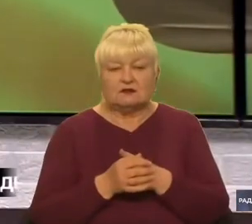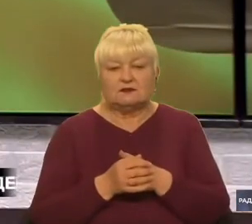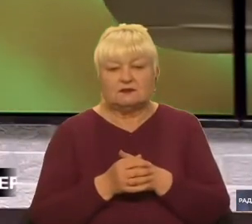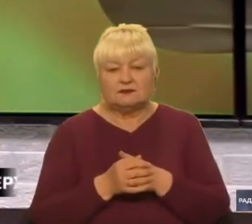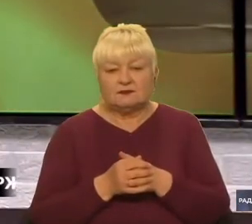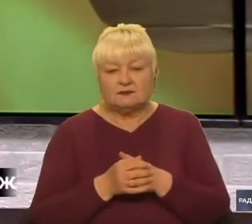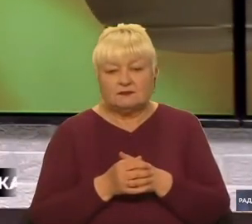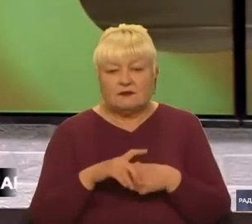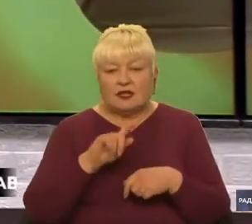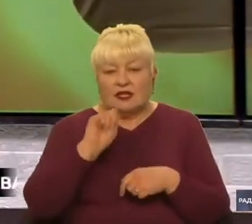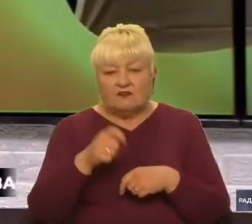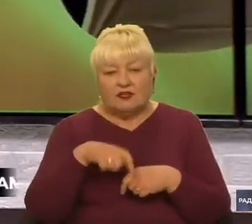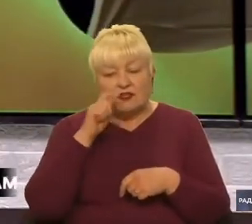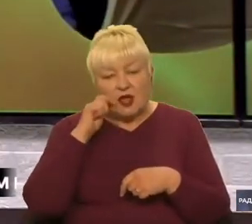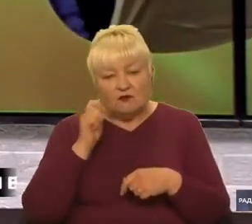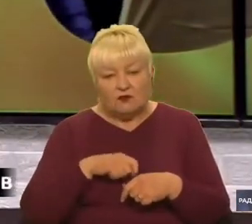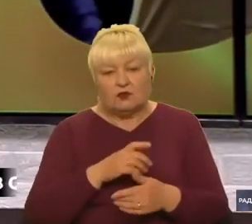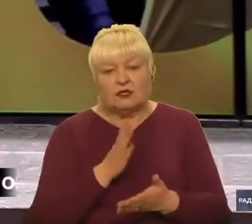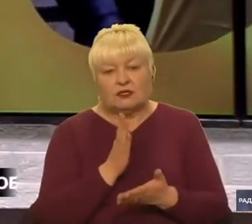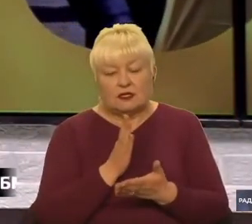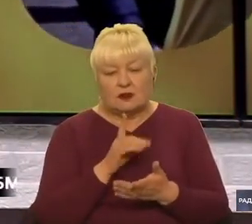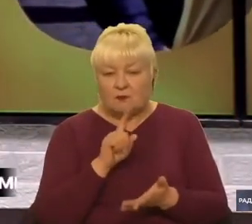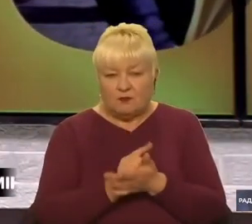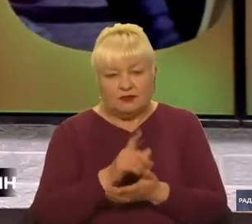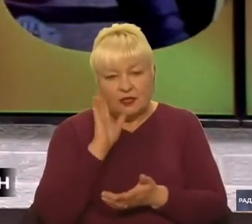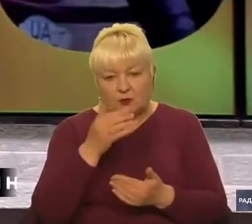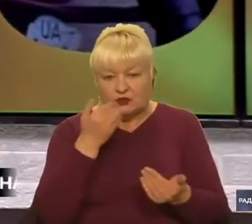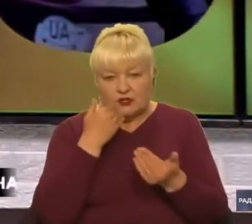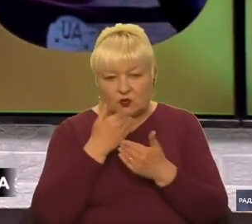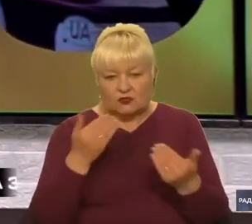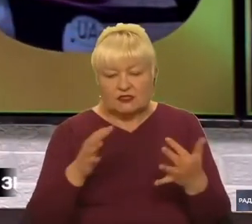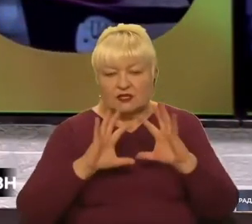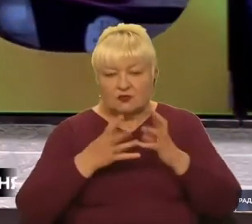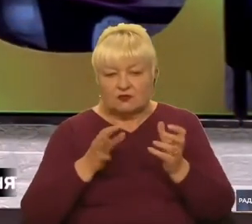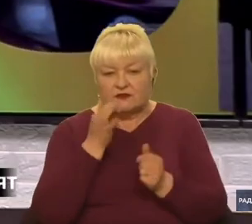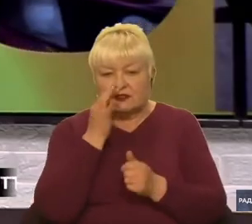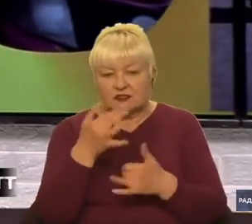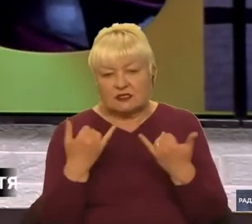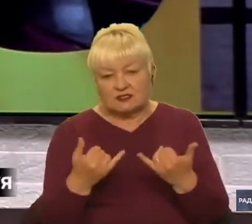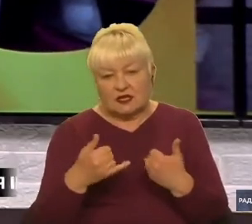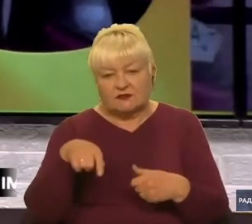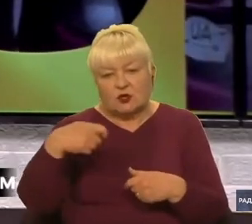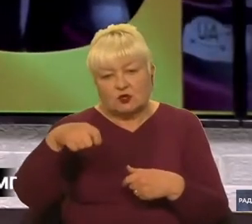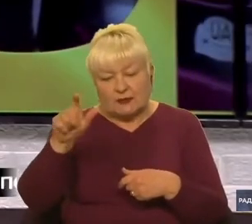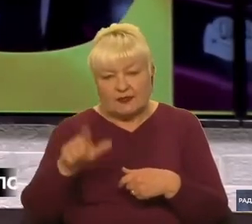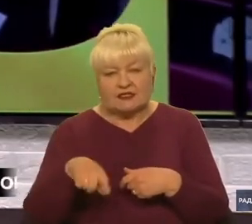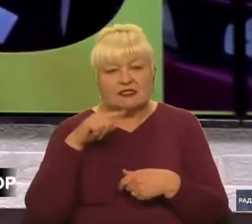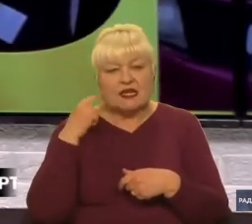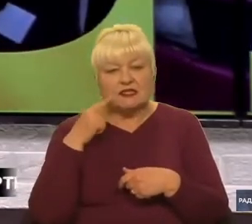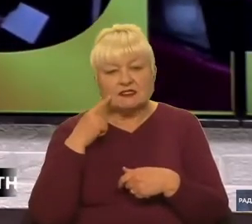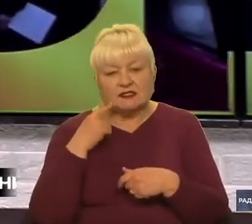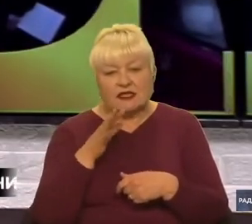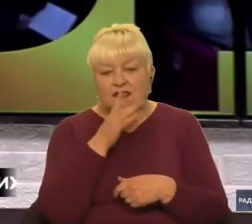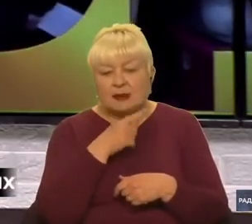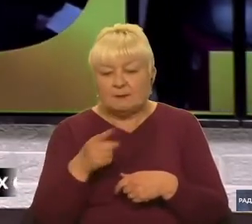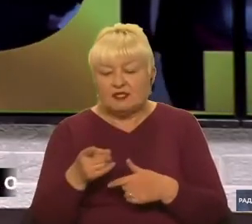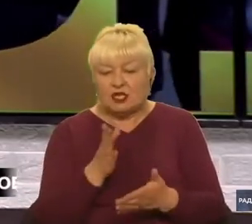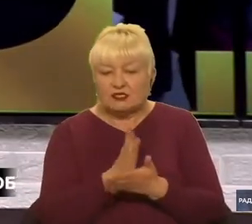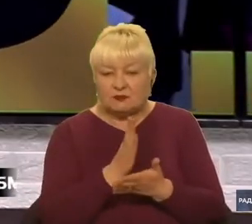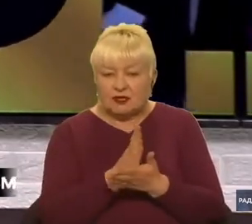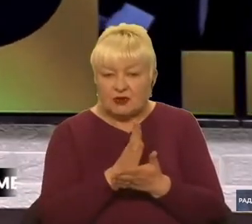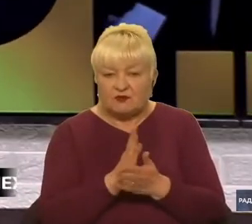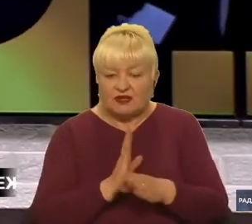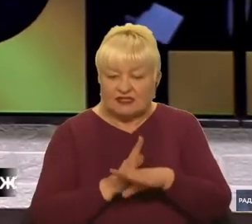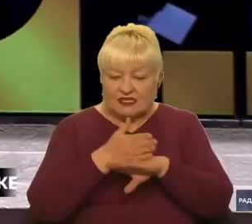Війна в Україні має бути останньою у світі, заявив сьогодні президент Зеленський під час перебування з візитом у